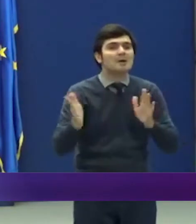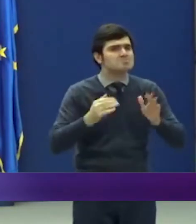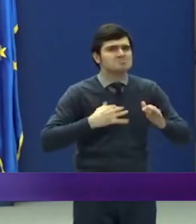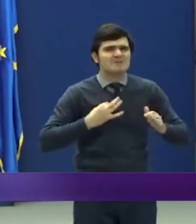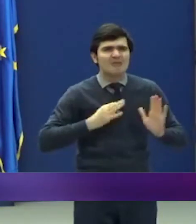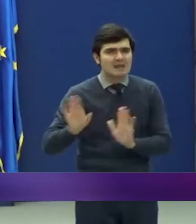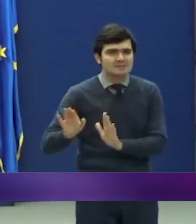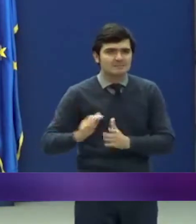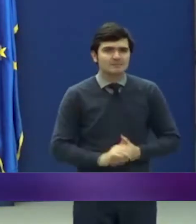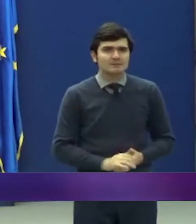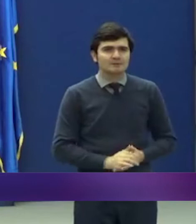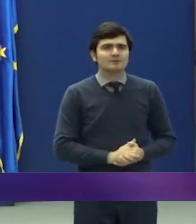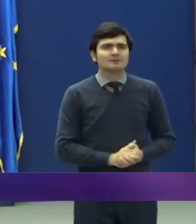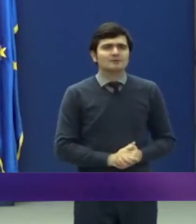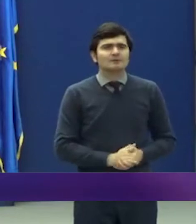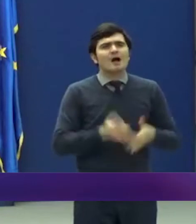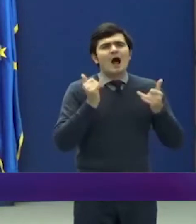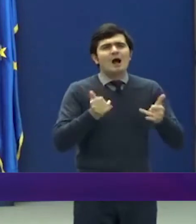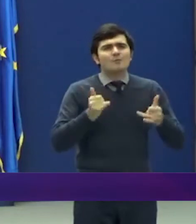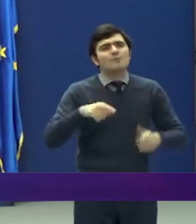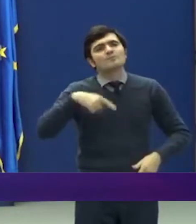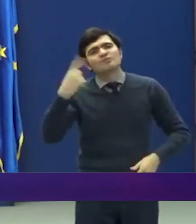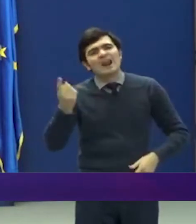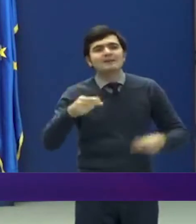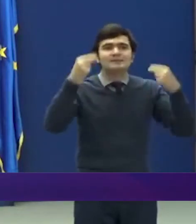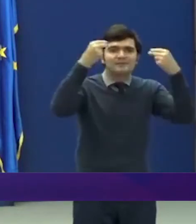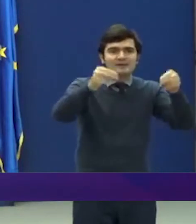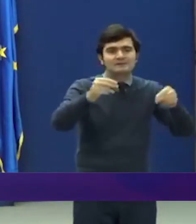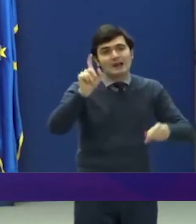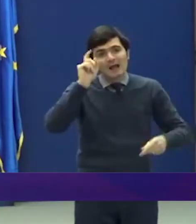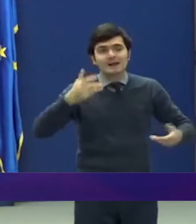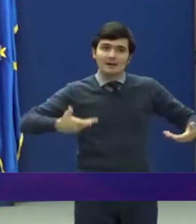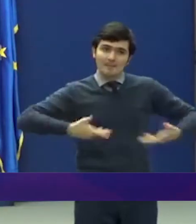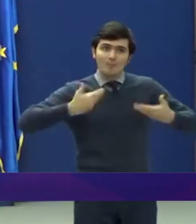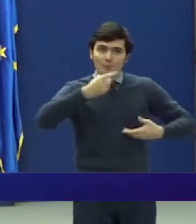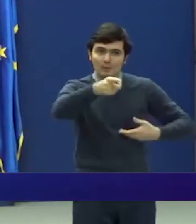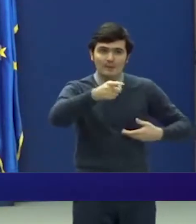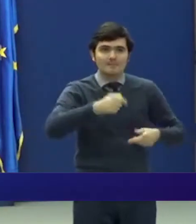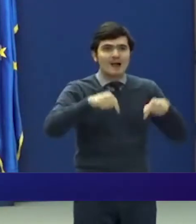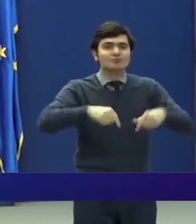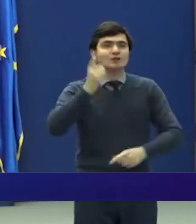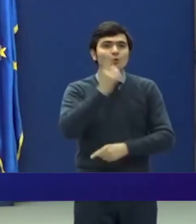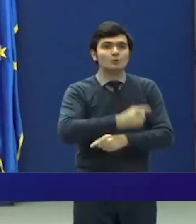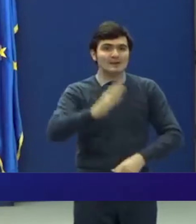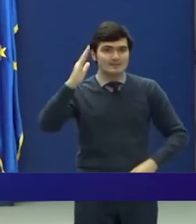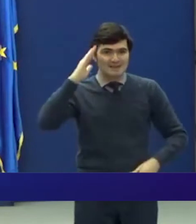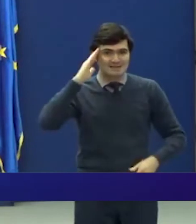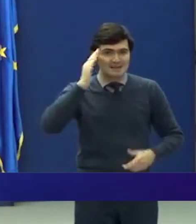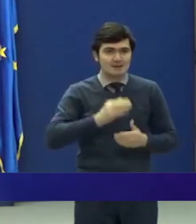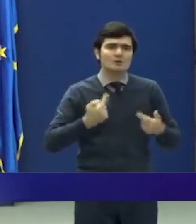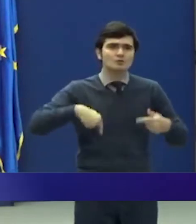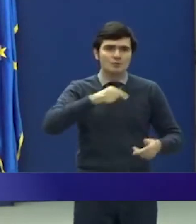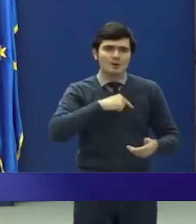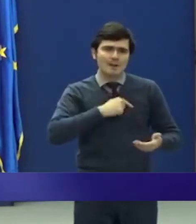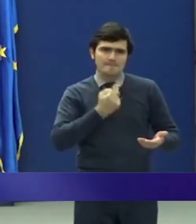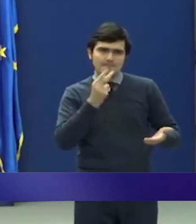Totodată vestea care cred că vă bucură este că în această ordonanță am